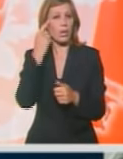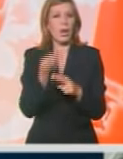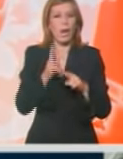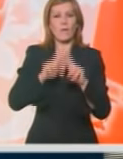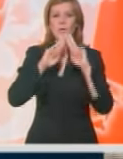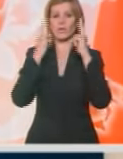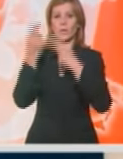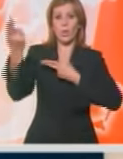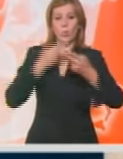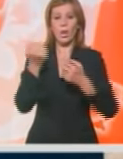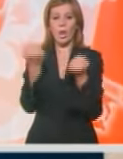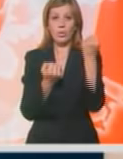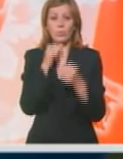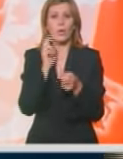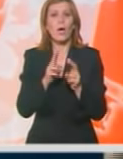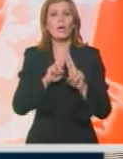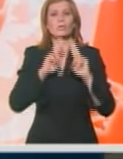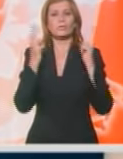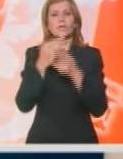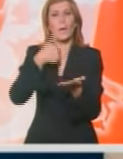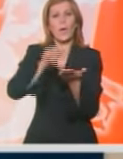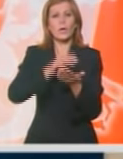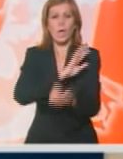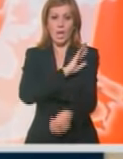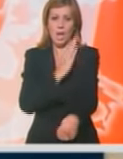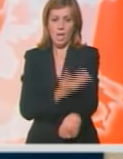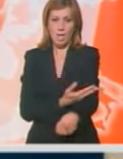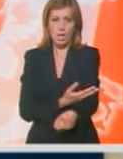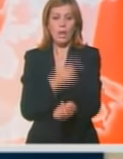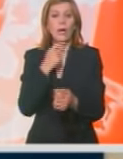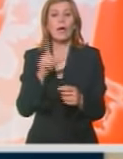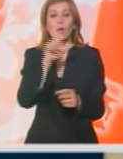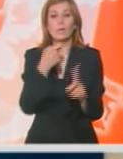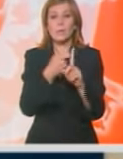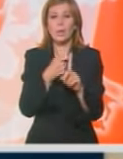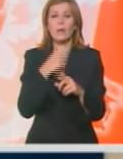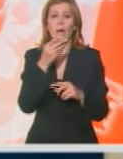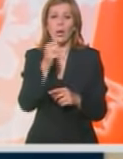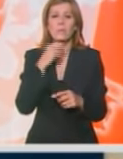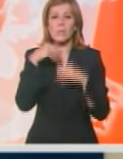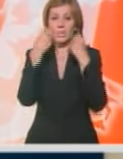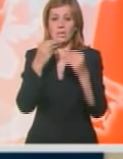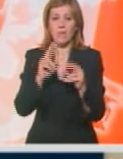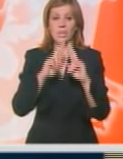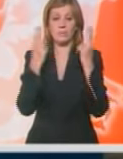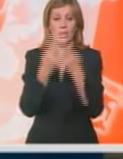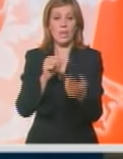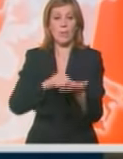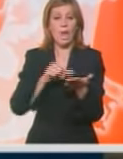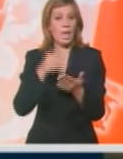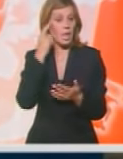najveći svetski uvoznik automobila kao i najveći svetski potrošač energije. Louis Kaus, ekonomski savjetnik Svetske banke za Kinu, kaže